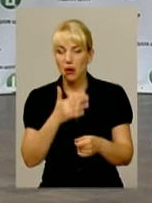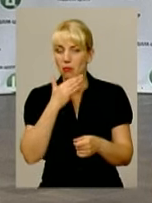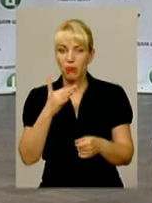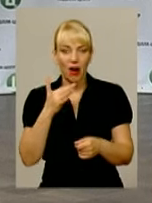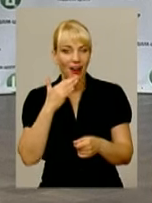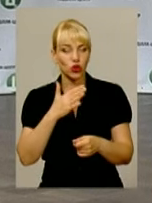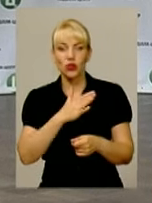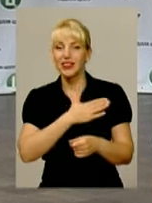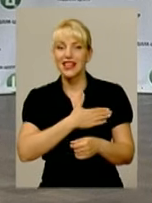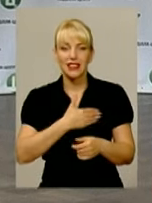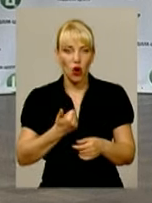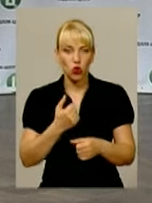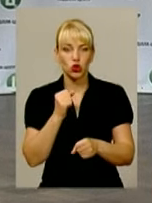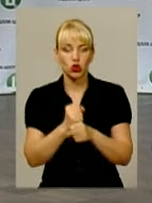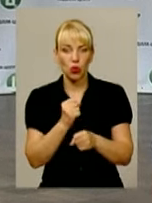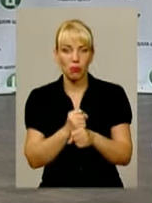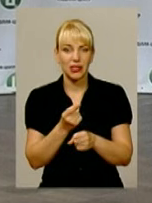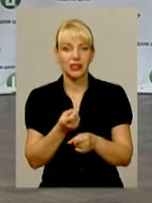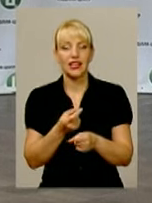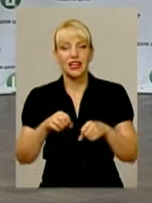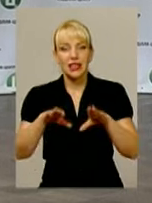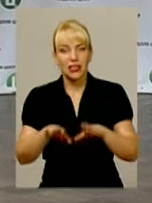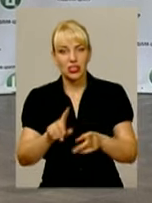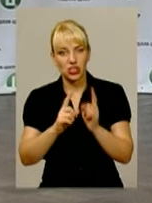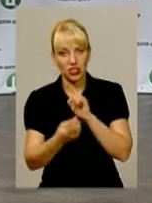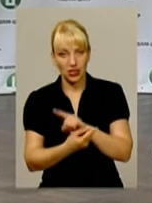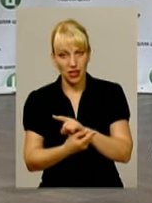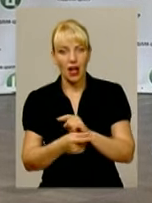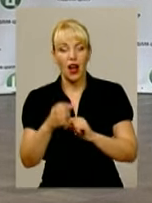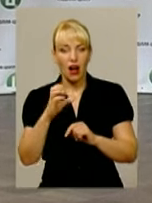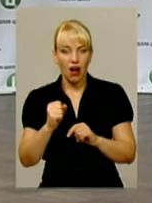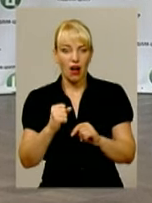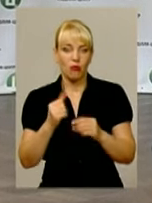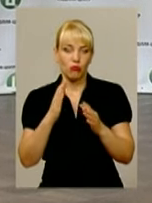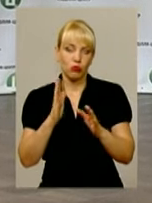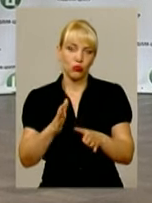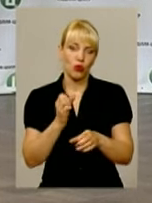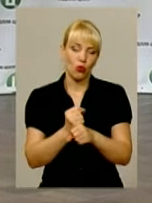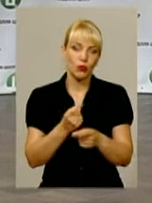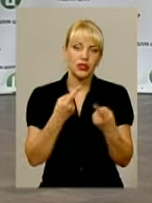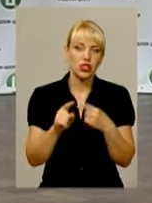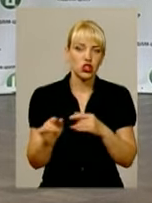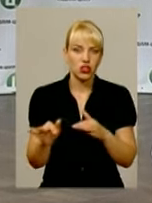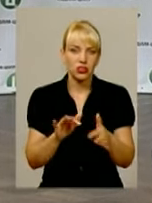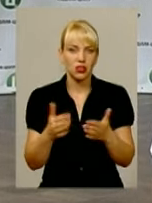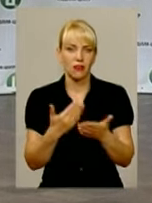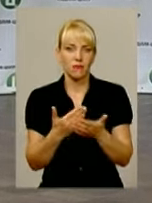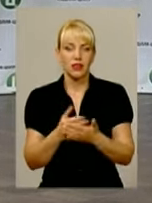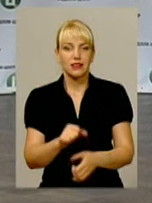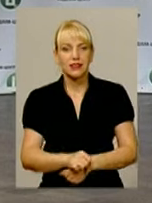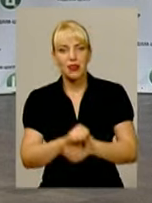зробити цей крок назад, а можуть перейти до якихось більш активних дій, демонстрацій, страйків, а то і